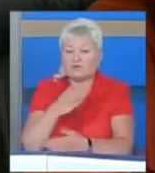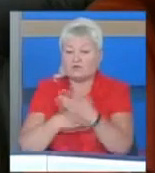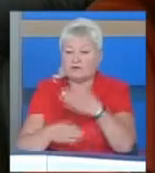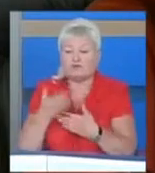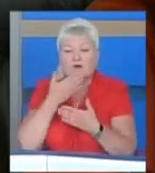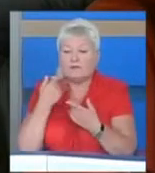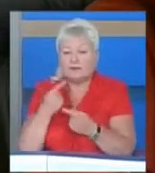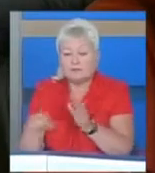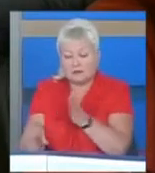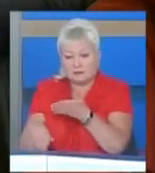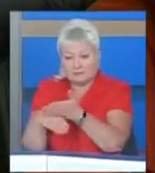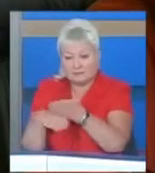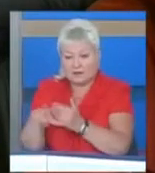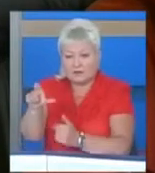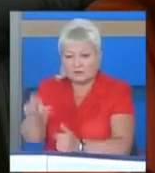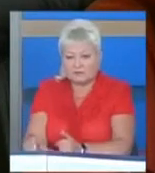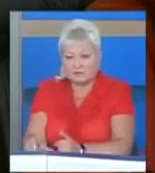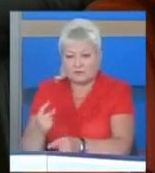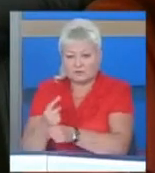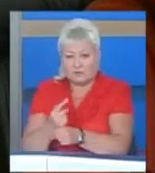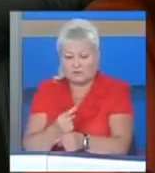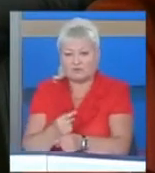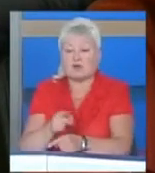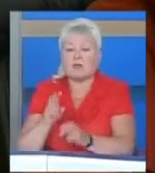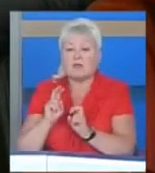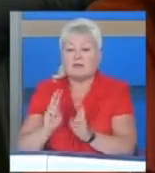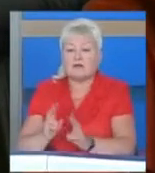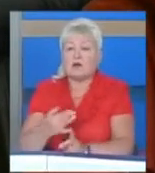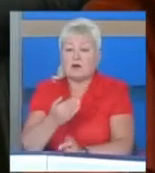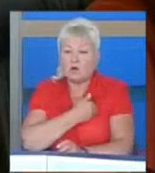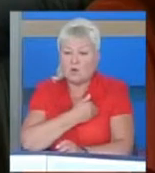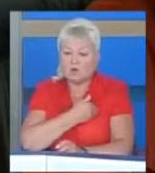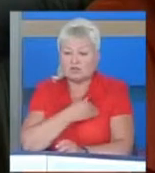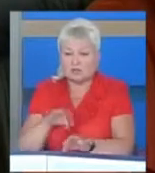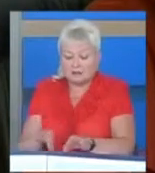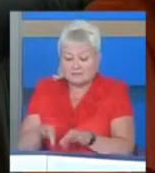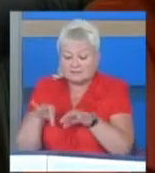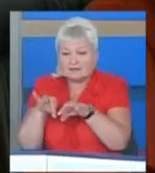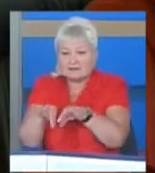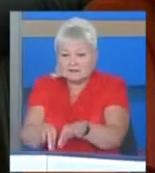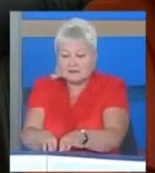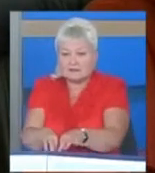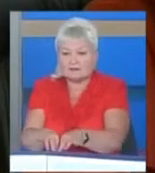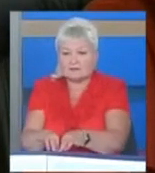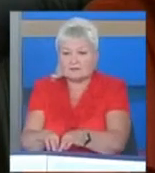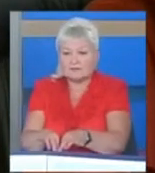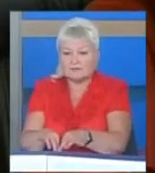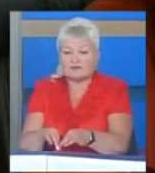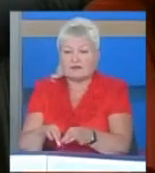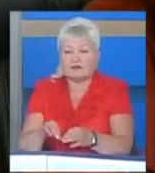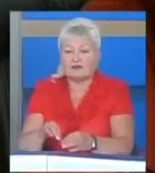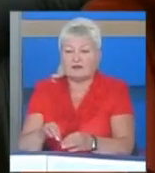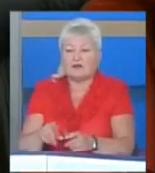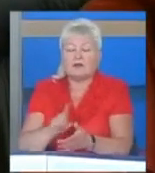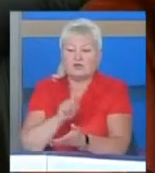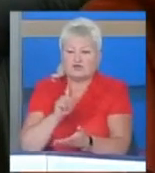супроводжуючої особи, яка хоче заїхати, скажімо так, в транспортний засіб, в